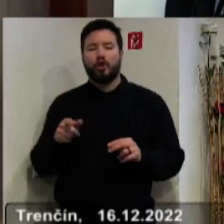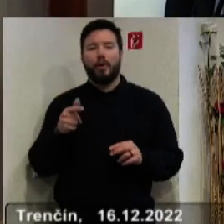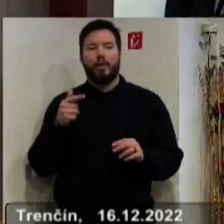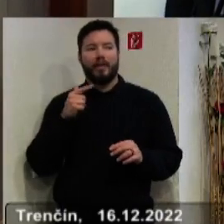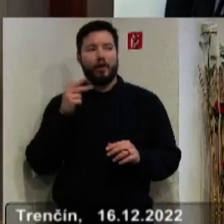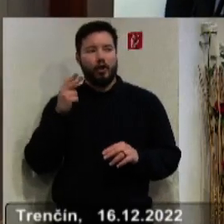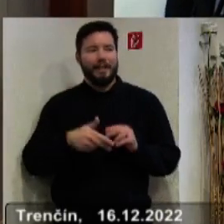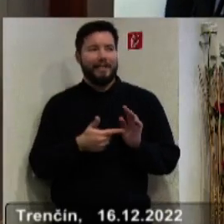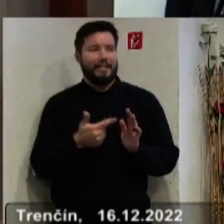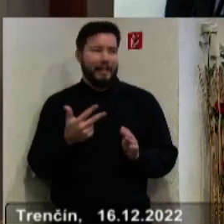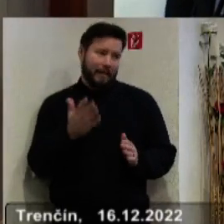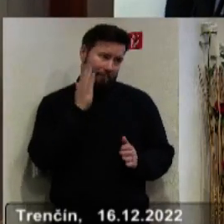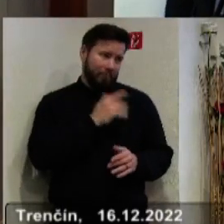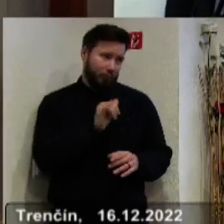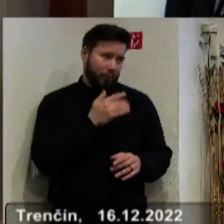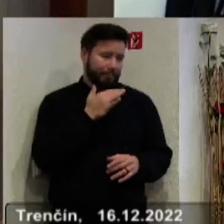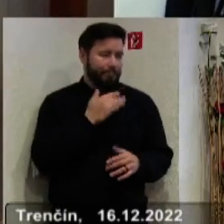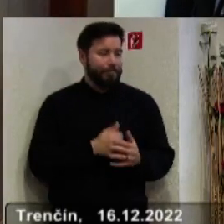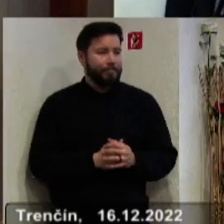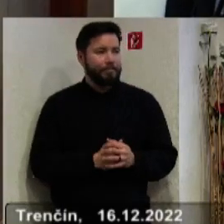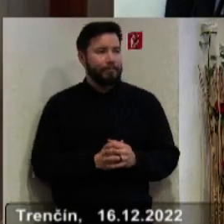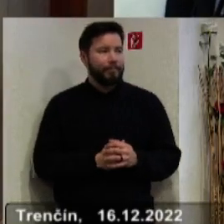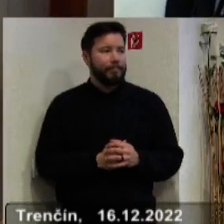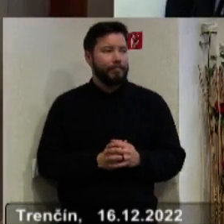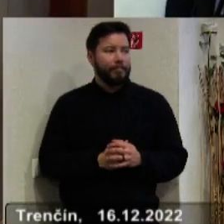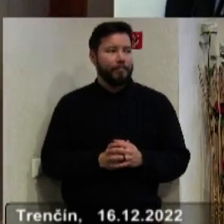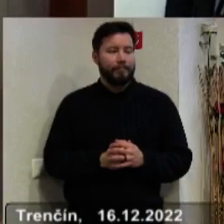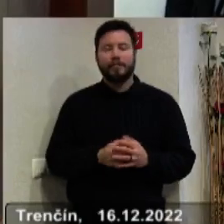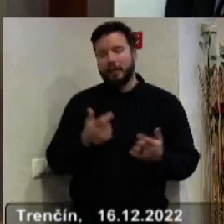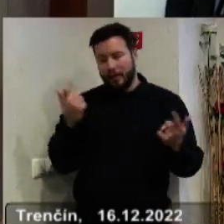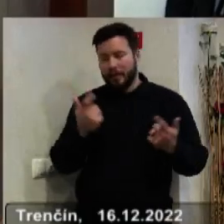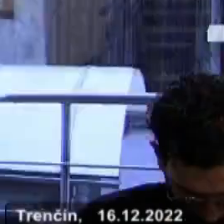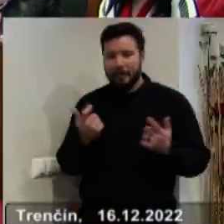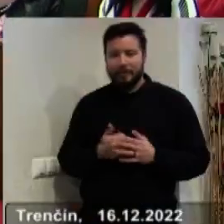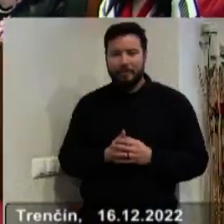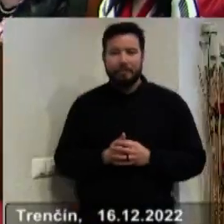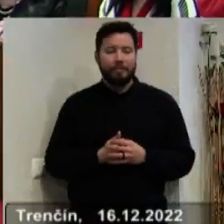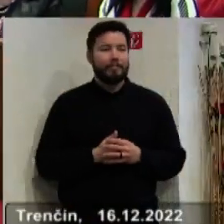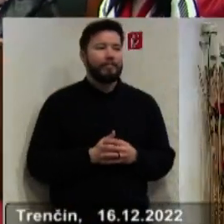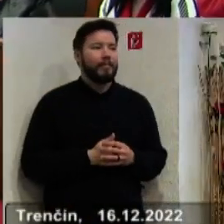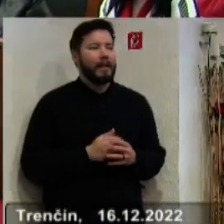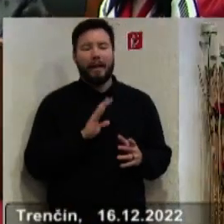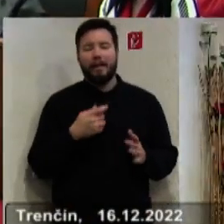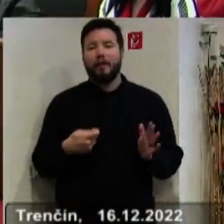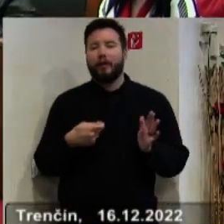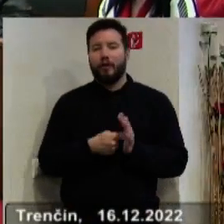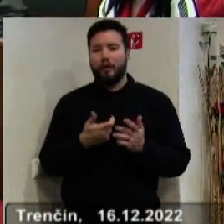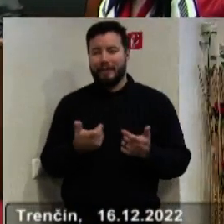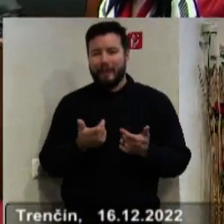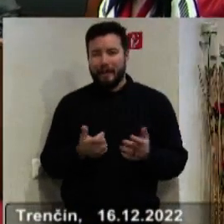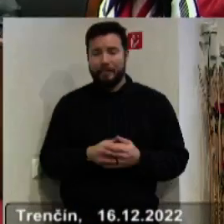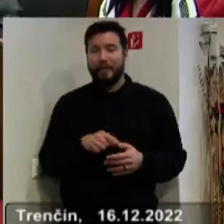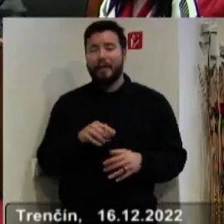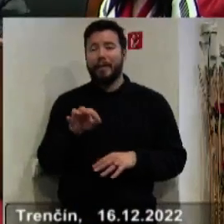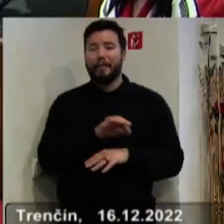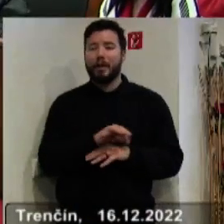Takže nech sa páči, ak máš ešte k tomu niečo môžeš povedať. Ďakujem pekne. Nezdržujme sa. Jasné. V podstate ja by som len dovysvetlila, že ide o projekt,